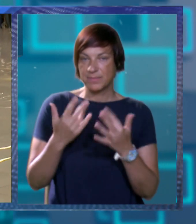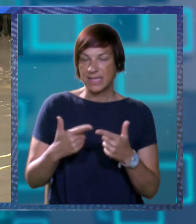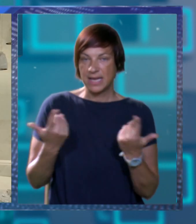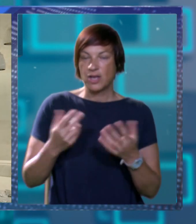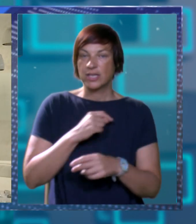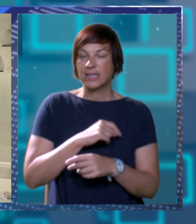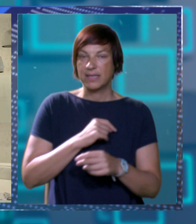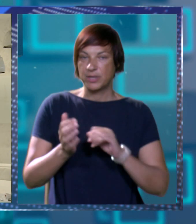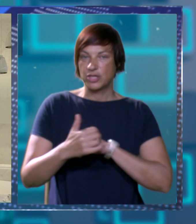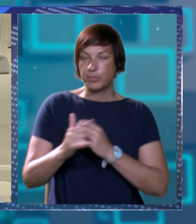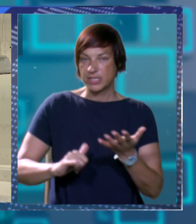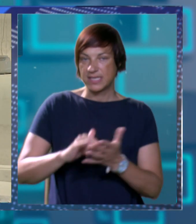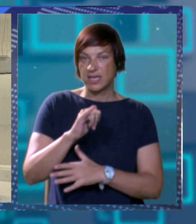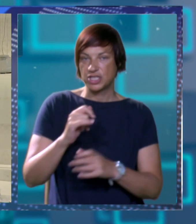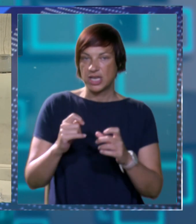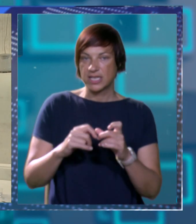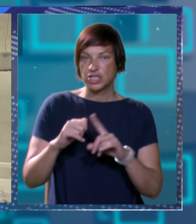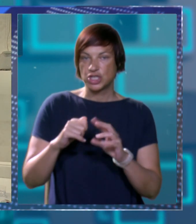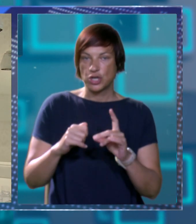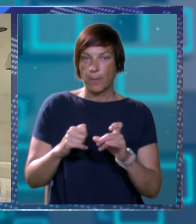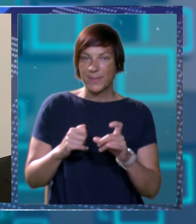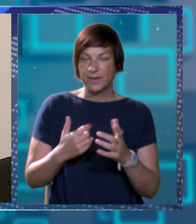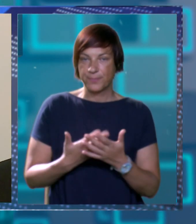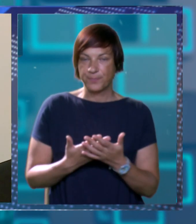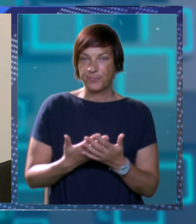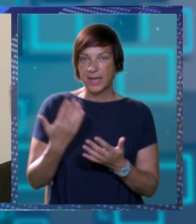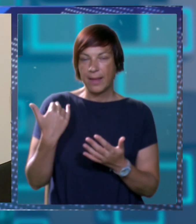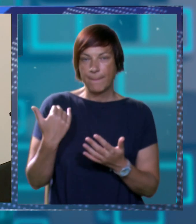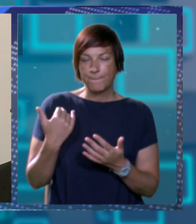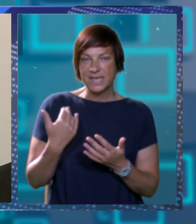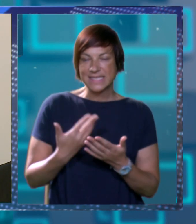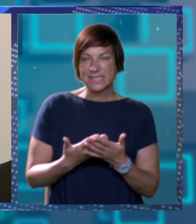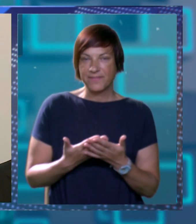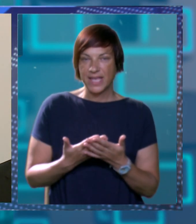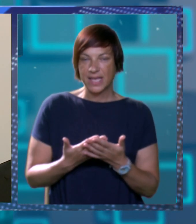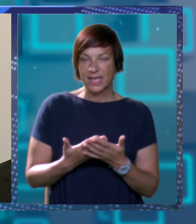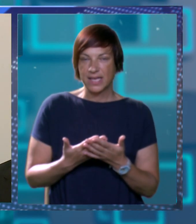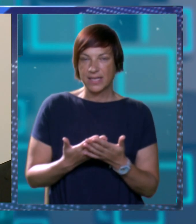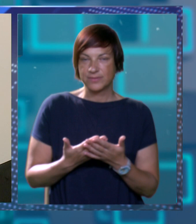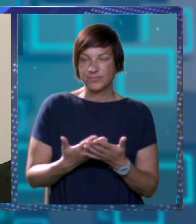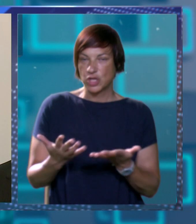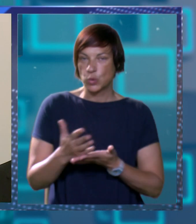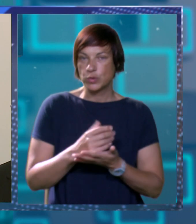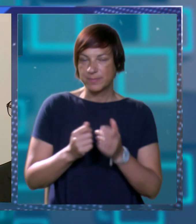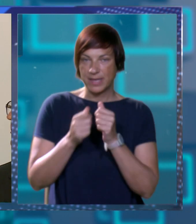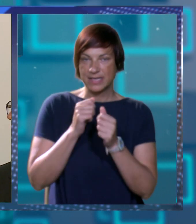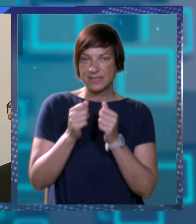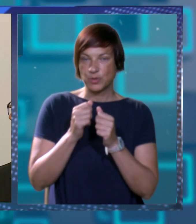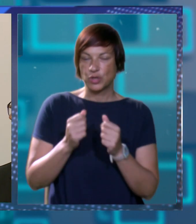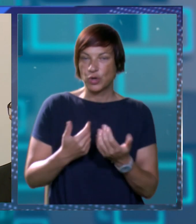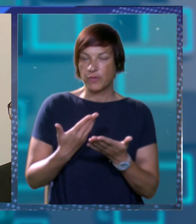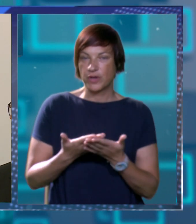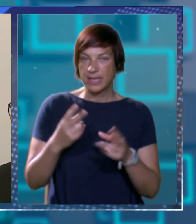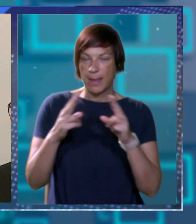Detalje otkriva direktor Dubrovačke zračne luke Viktor Šober. Prije svega uspjeli smo dogovoriti